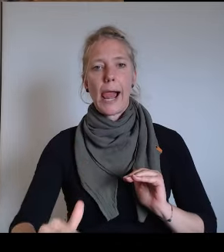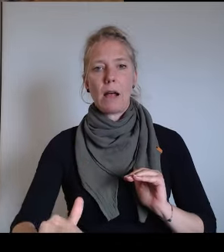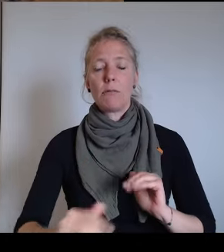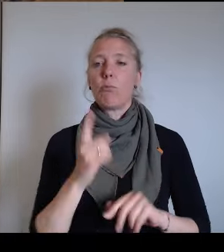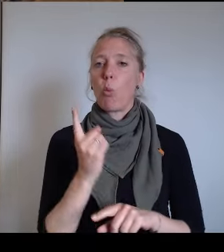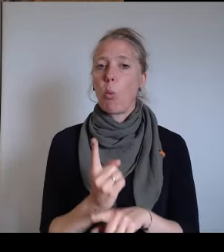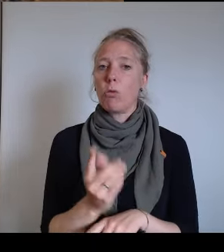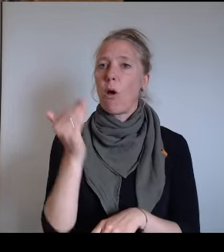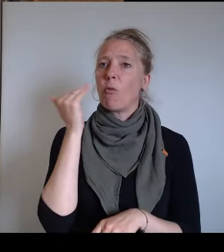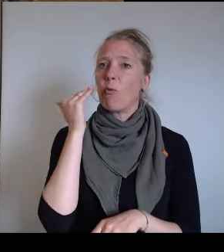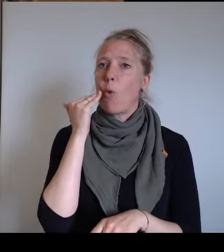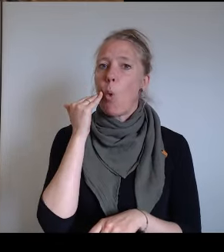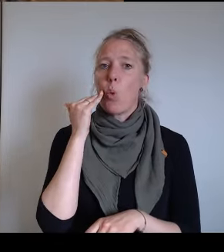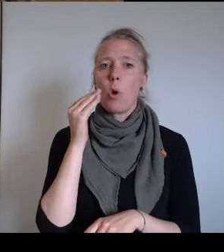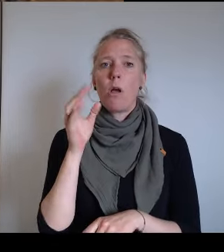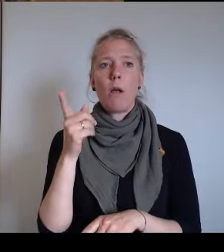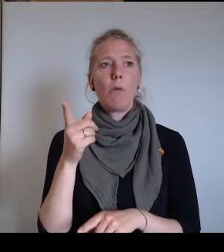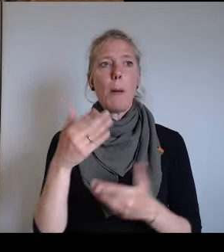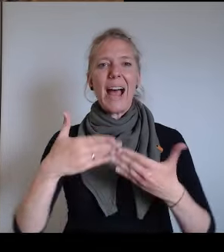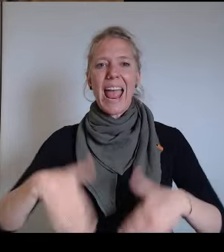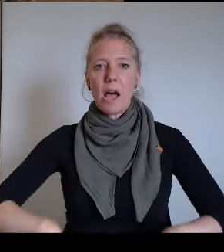Wohnraum, der auch bezahlbar ist.